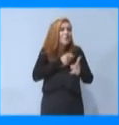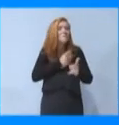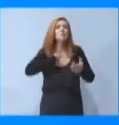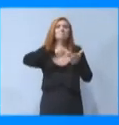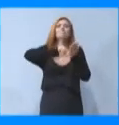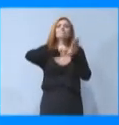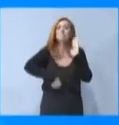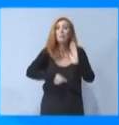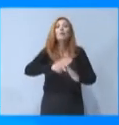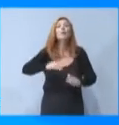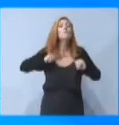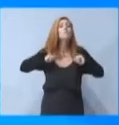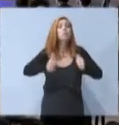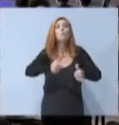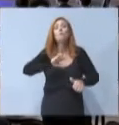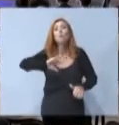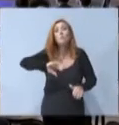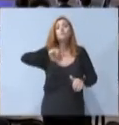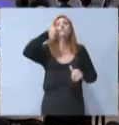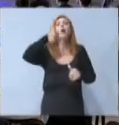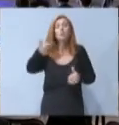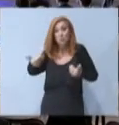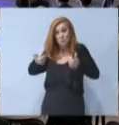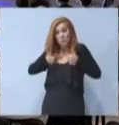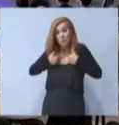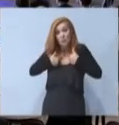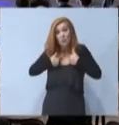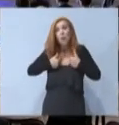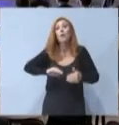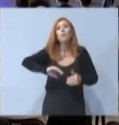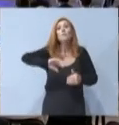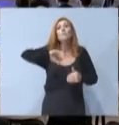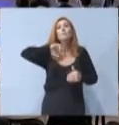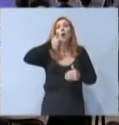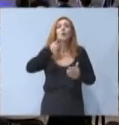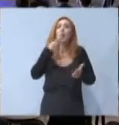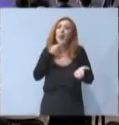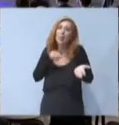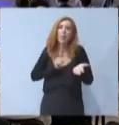πρωτοβουλία από μέρους μας το πρώτο ένσημο.